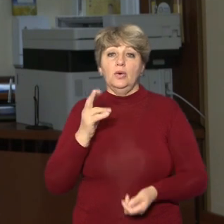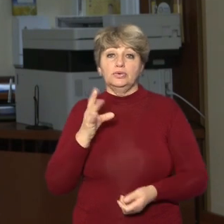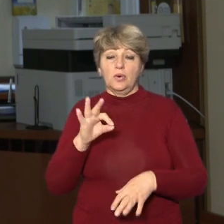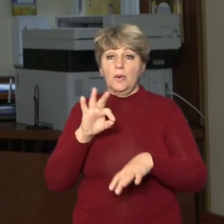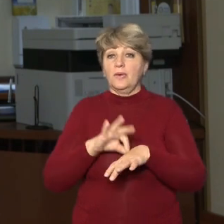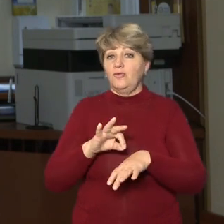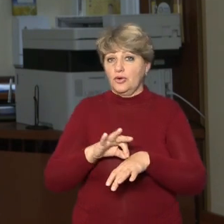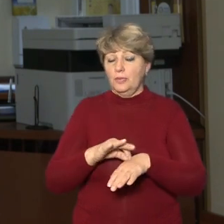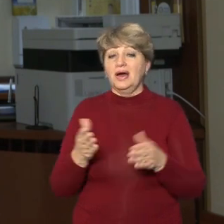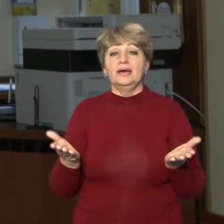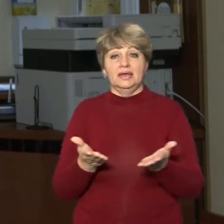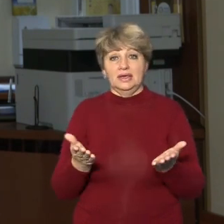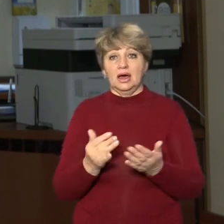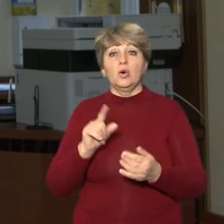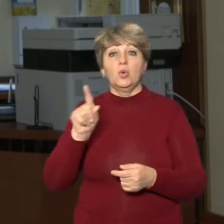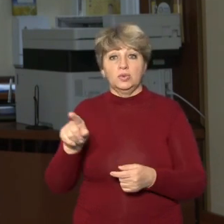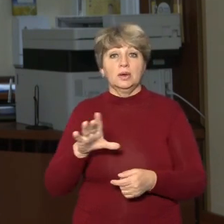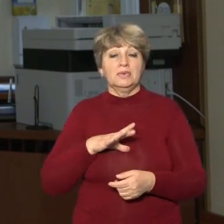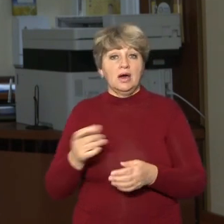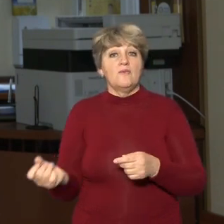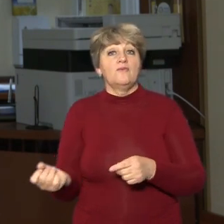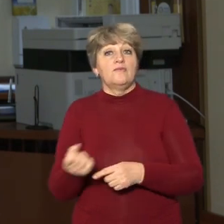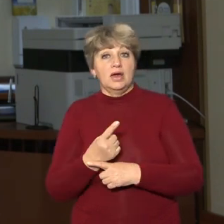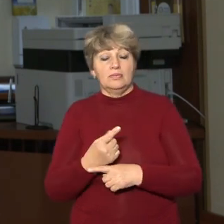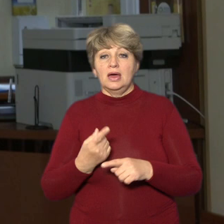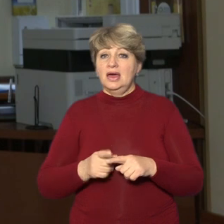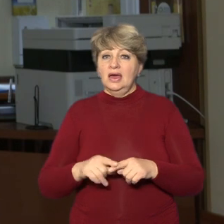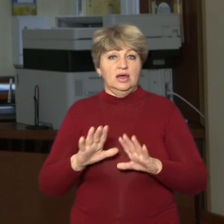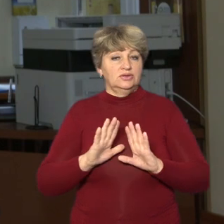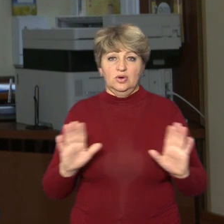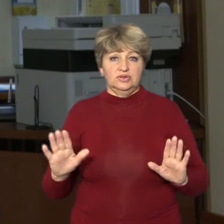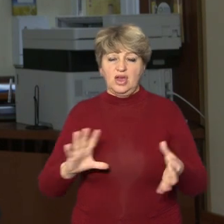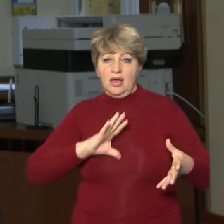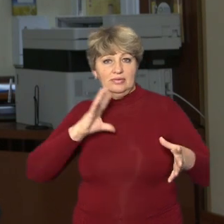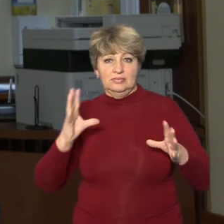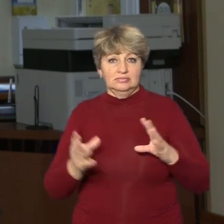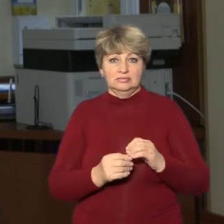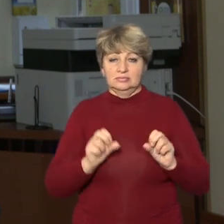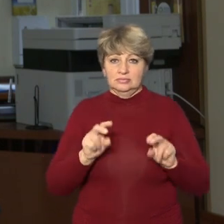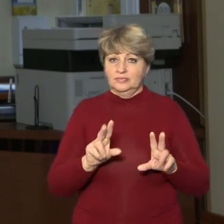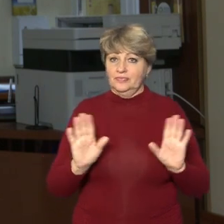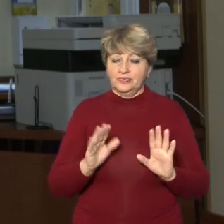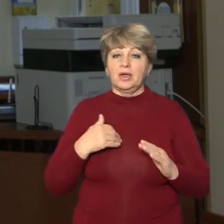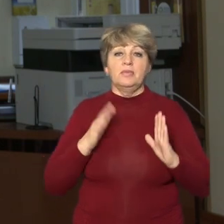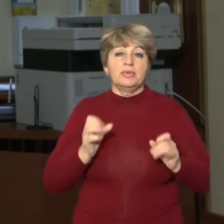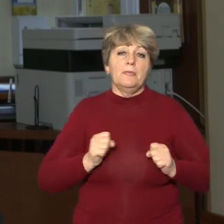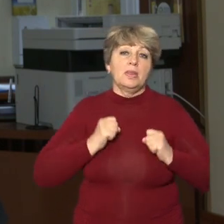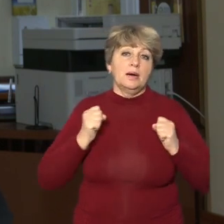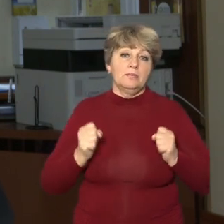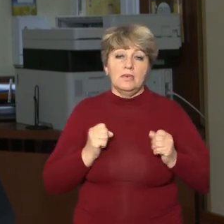хвороба, яка в них була виявлена, це, по-перше, не вирок. І ми будемо намагатися максимально